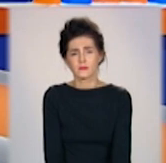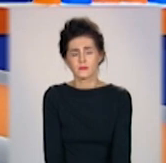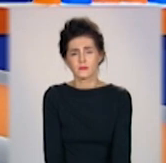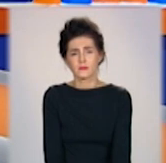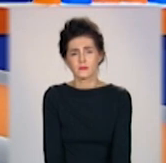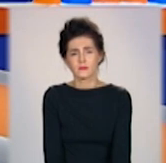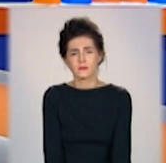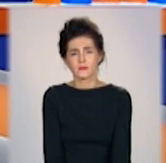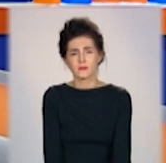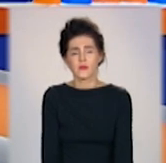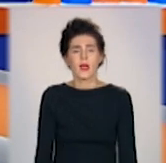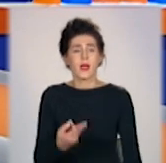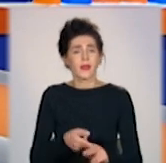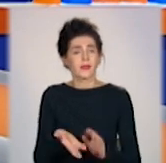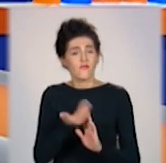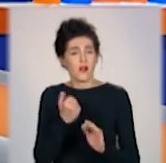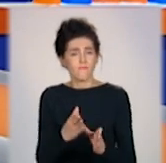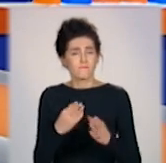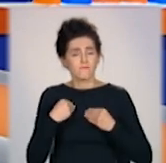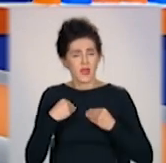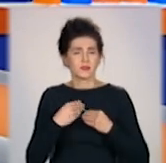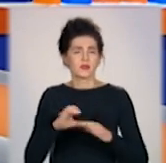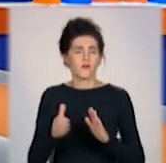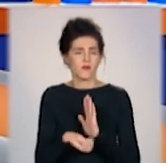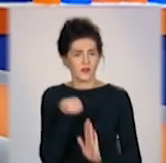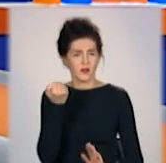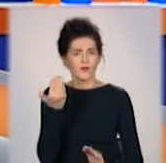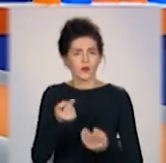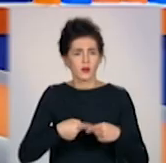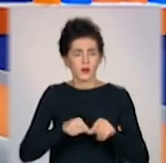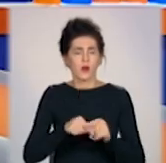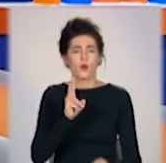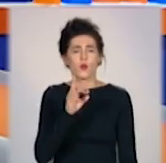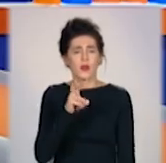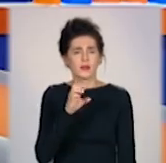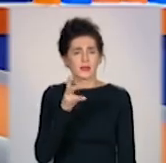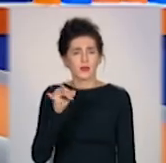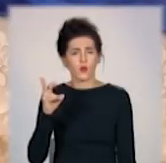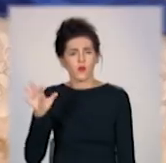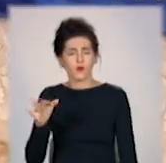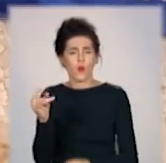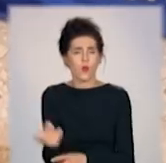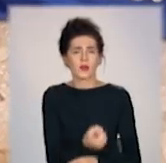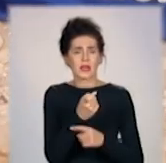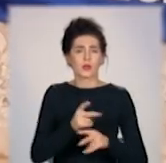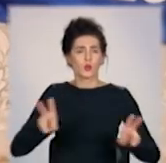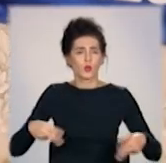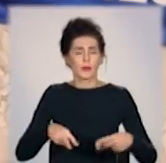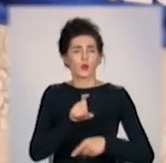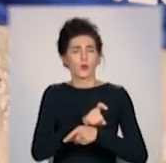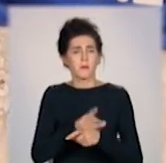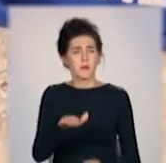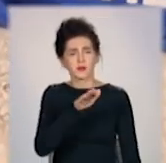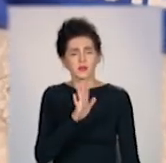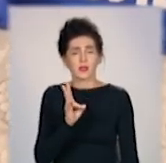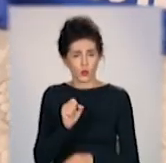«Давай вболівай» – масштабний проєкт від фонду Бориса Колеснікова та хокейного клубу «Донбас». На